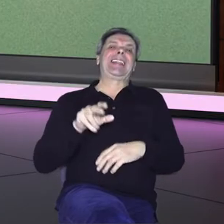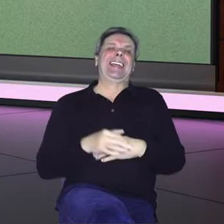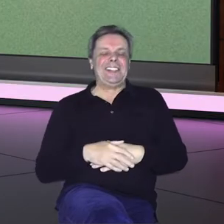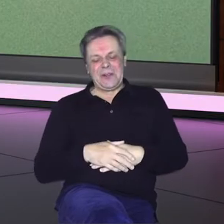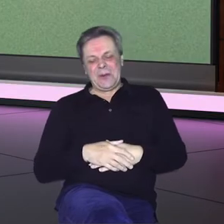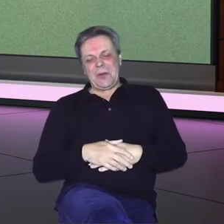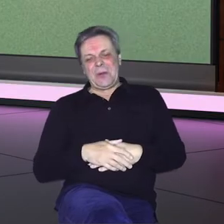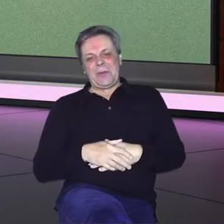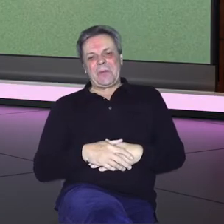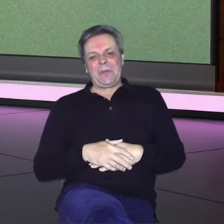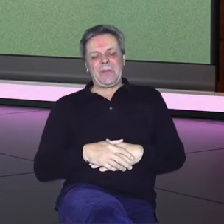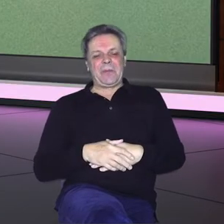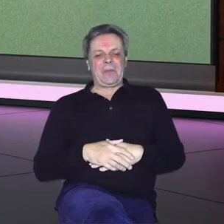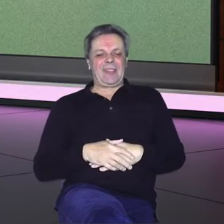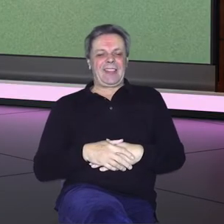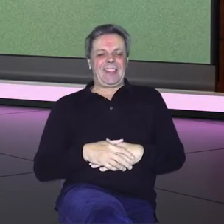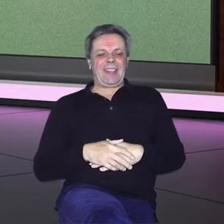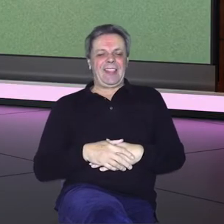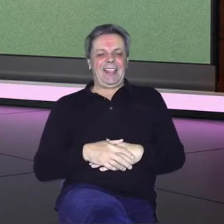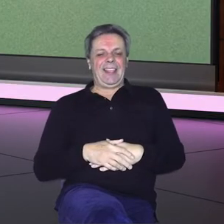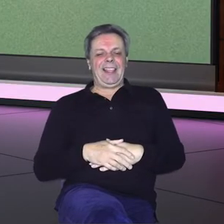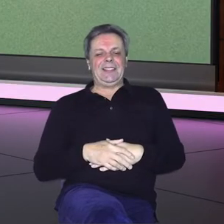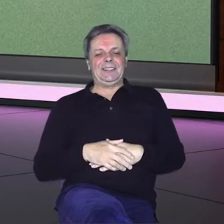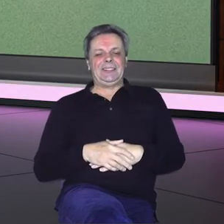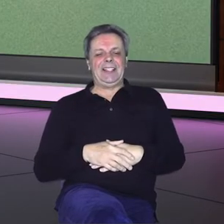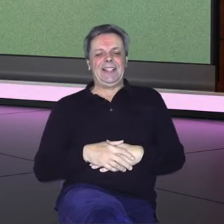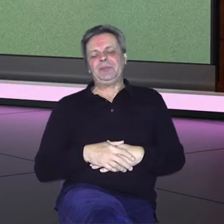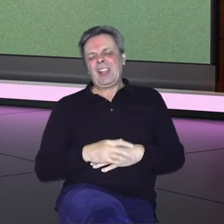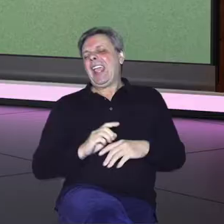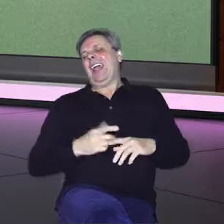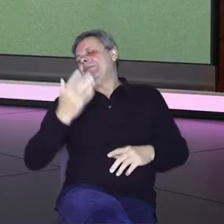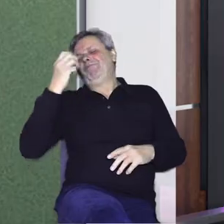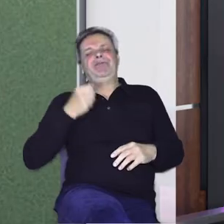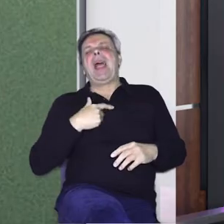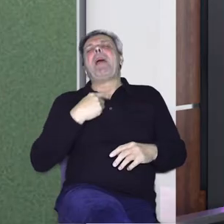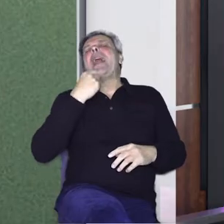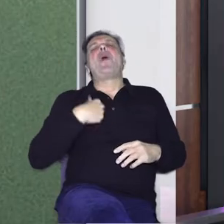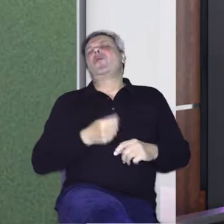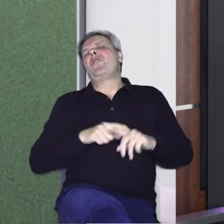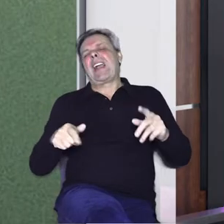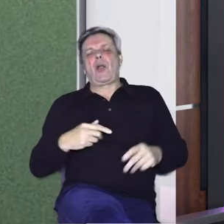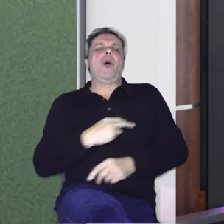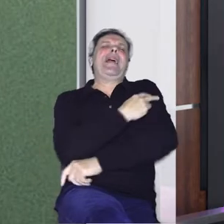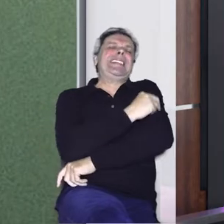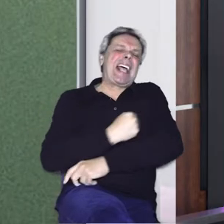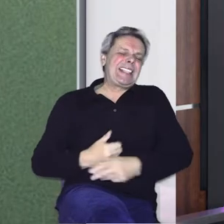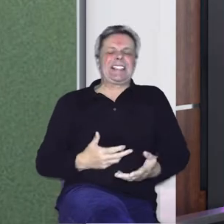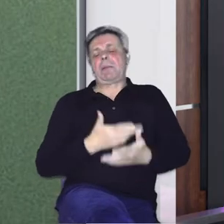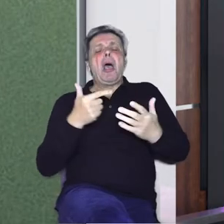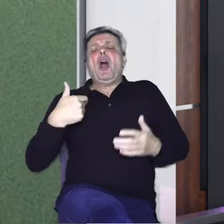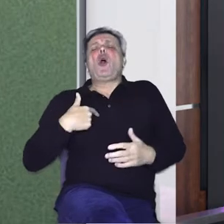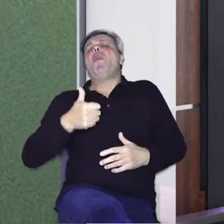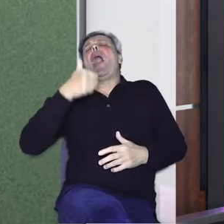Medicinski brat ili medicinski tehničar, neko kaže sesta, sestrica, slične stvari. Pa meni je to bilo prva ljubav, prvo